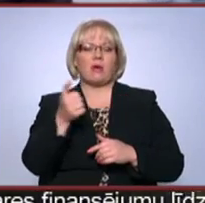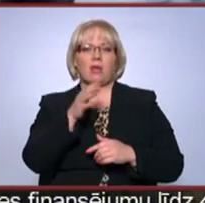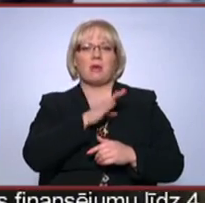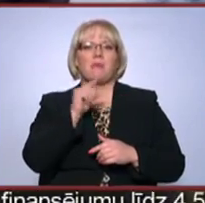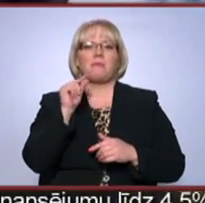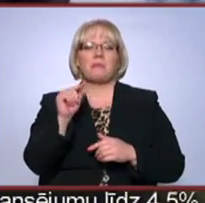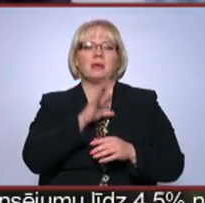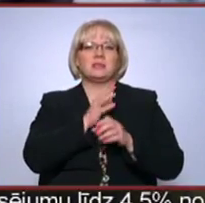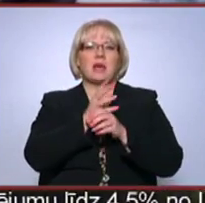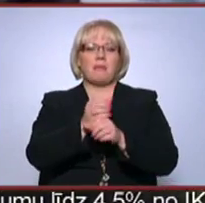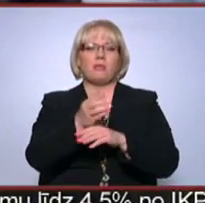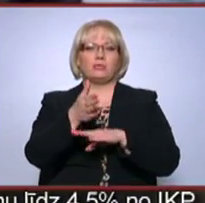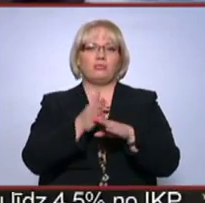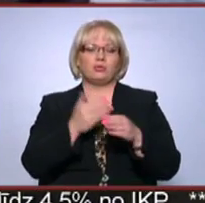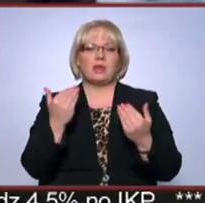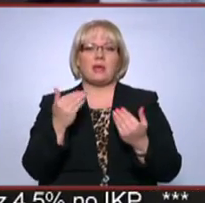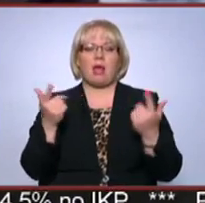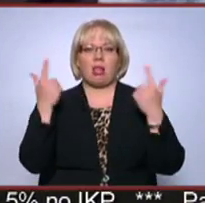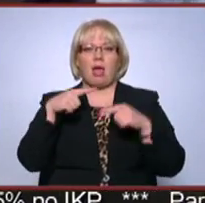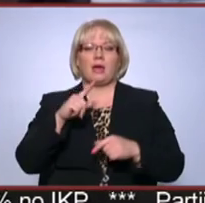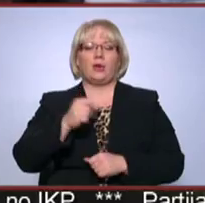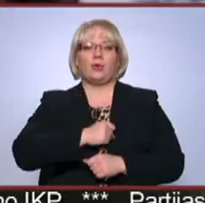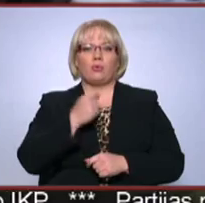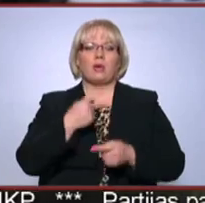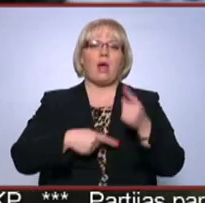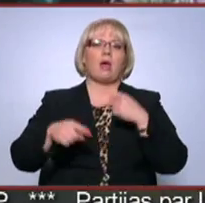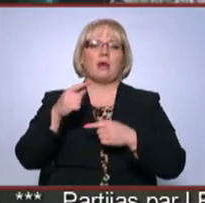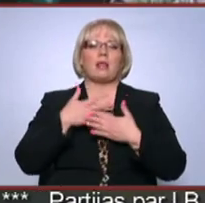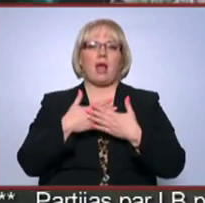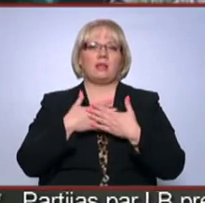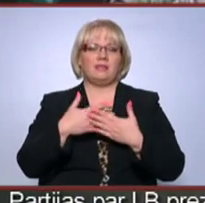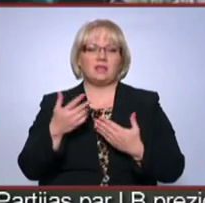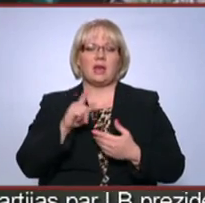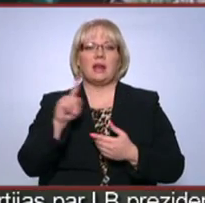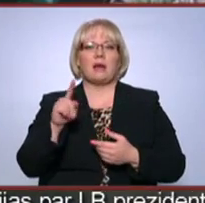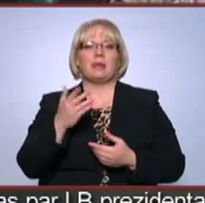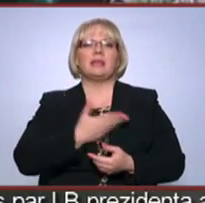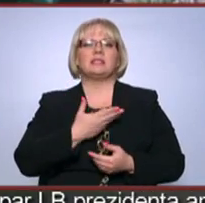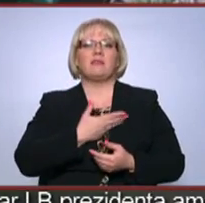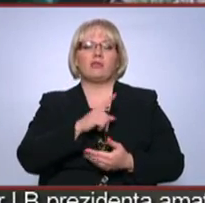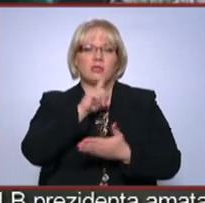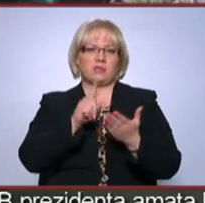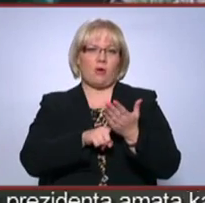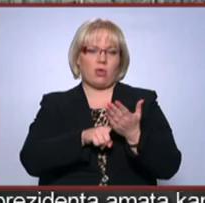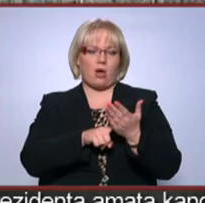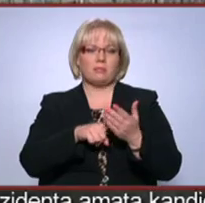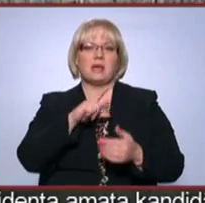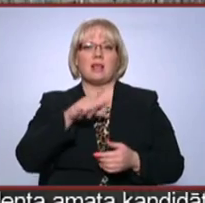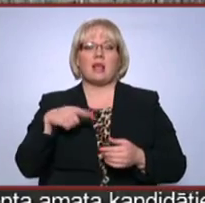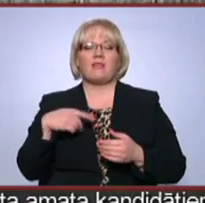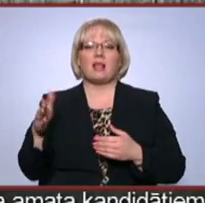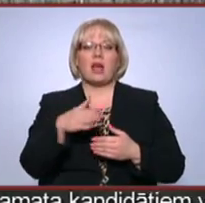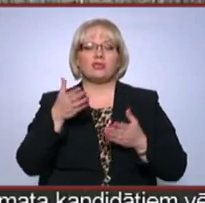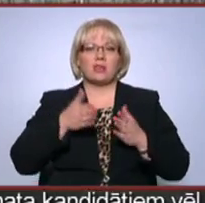mali zvej bija samazinājusies uz pusi. Tagad laikā, ir grūti, viņi atkal ir aktīvzējusi. Iekam tas ir izdzīvošams jautājums. Latvijā laši